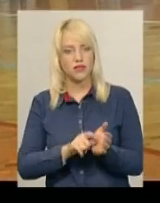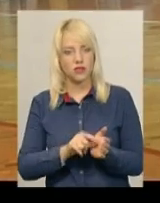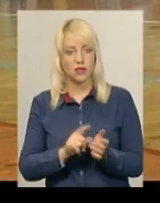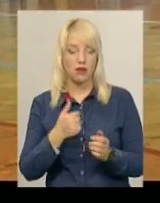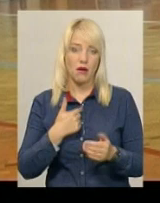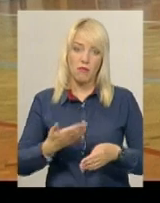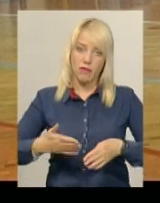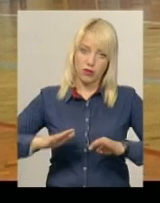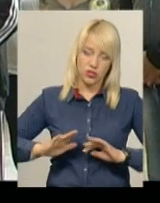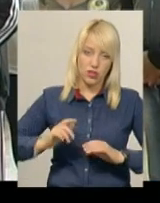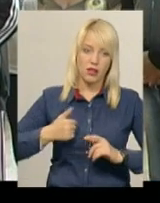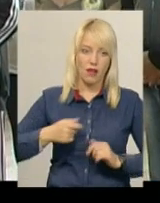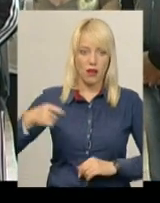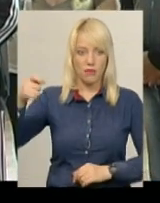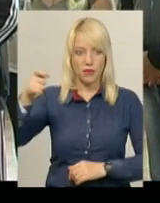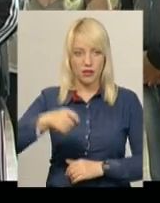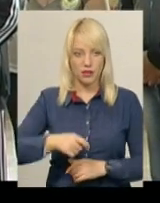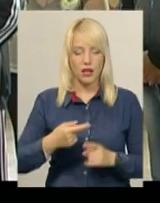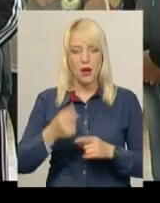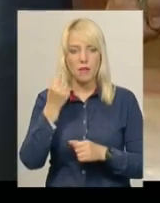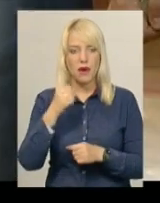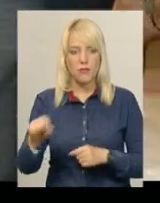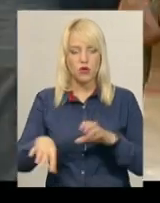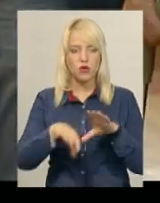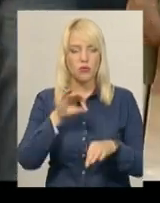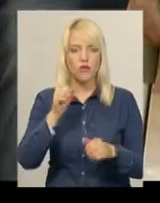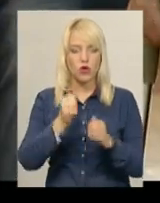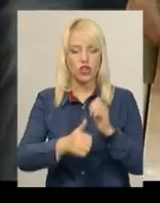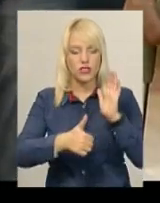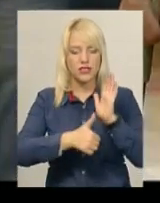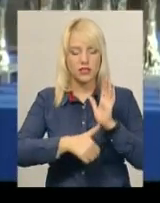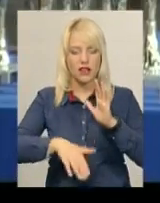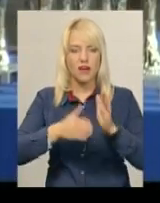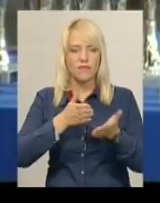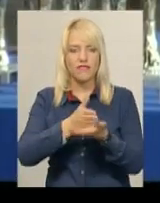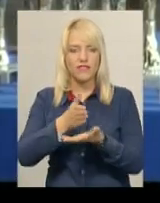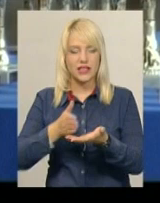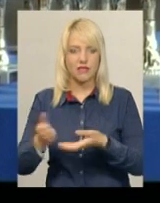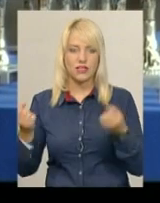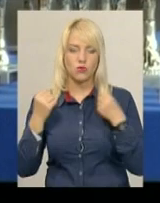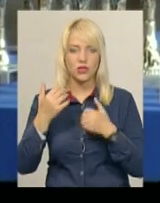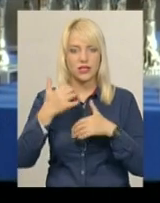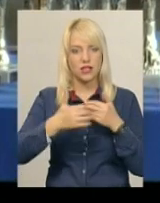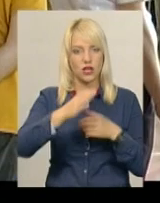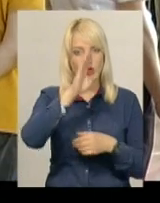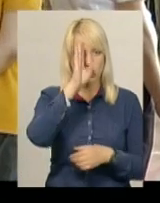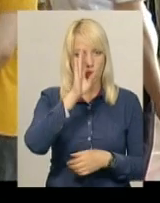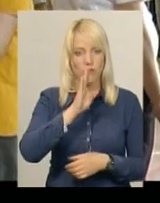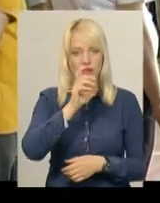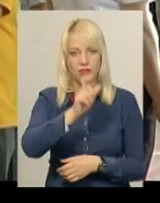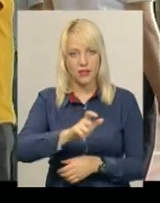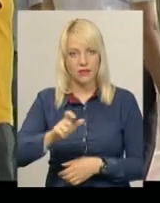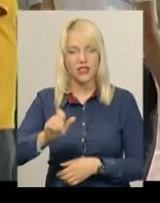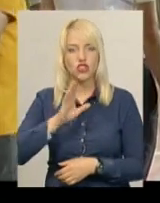Переможця Спартакіади обрали в кожному з шести видів спорту – серед чоловіків і жінок. Ярослав Антошевський, Дем'ян Цегольник, Новини,